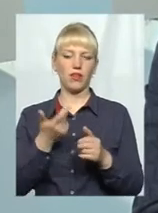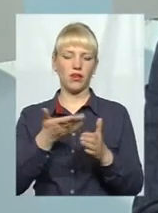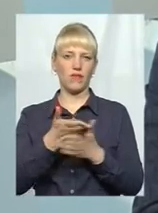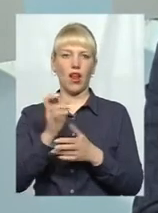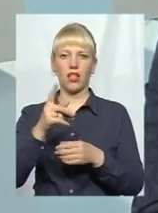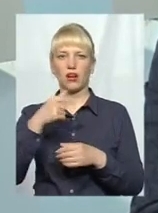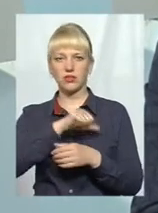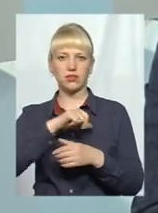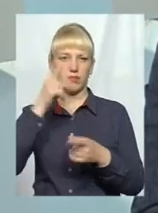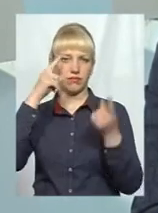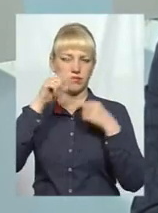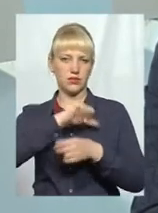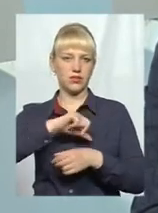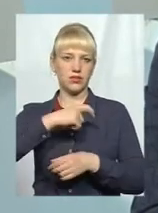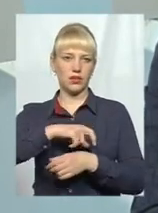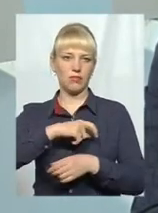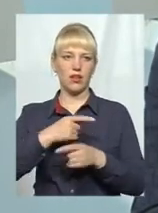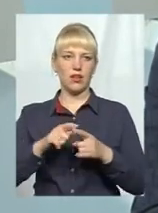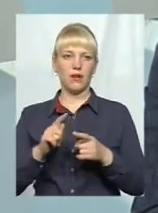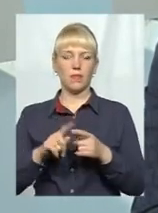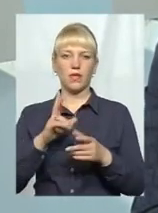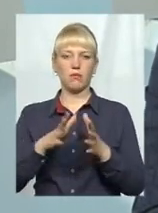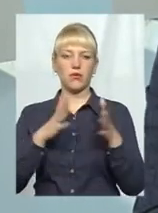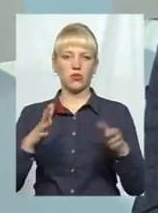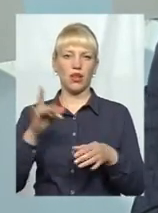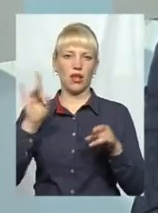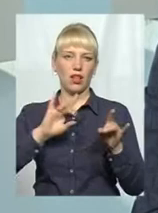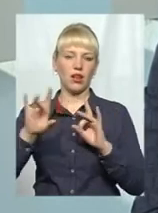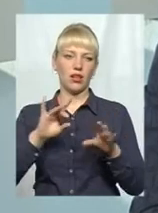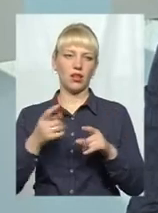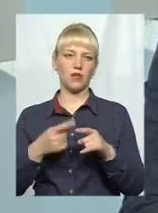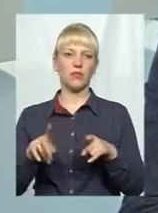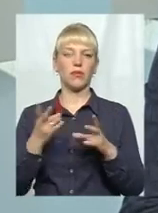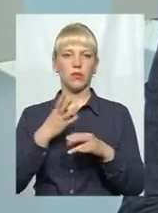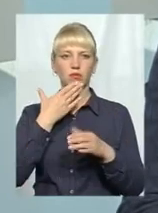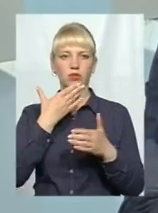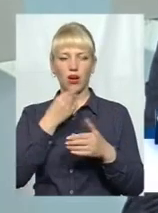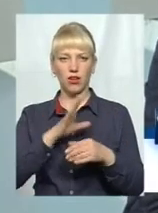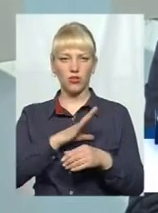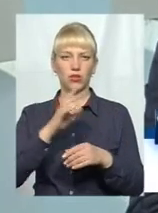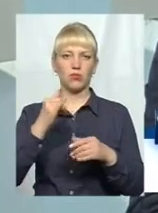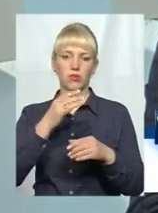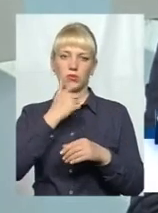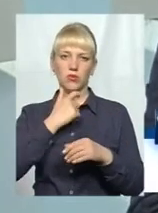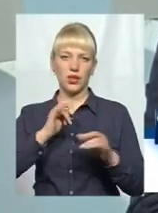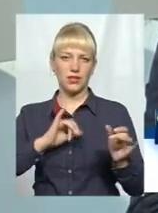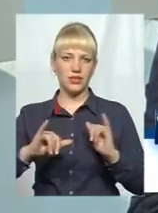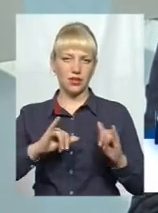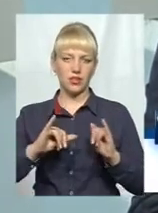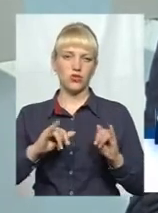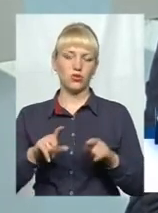заманеться, там на кожному сантиметрі побільше реклами, що більше продаж. От має виглядати гарно, має виглядати естетично, щоб